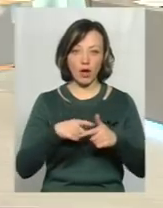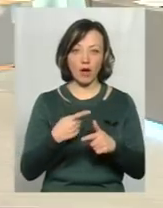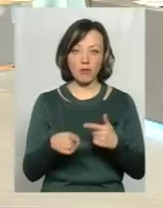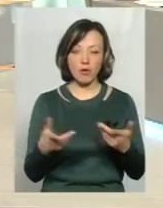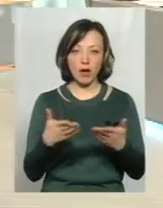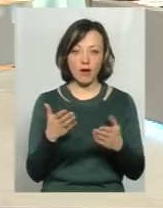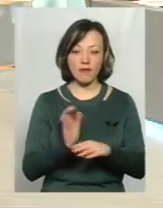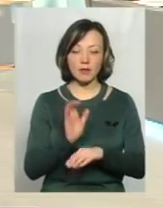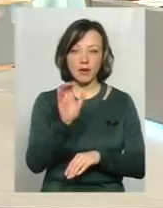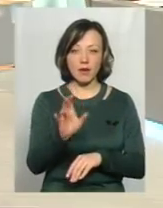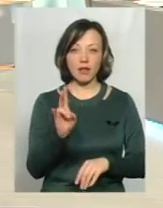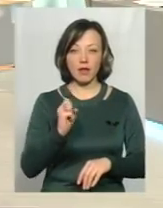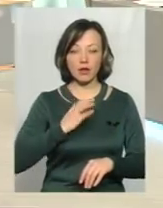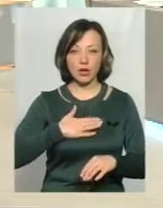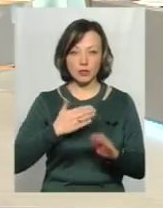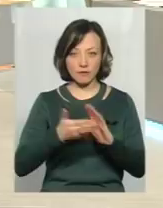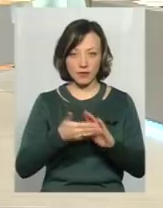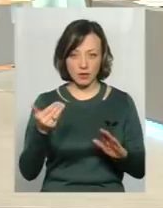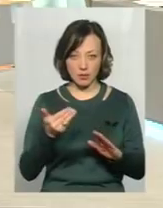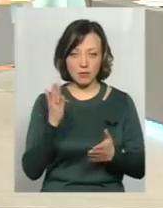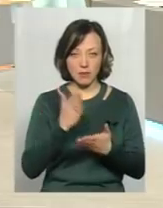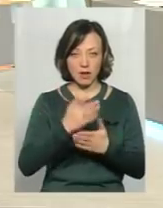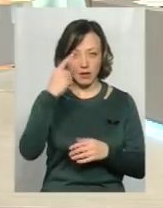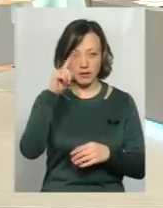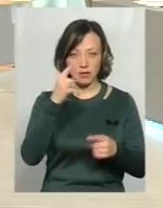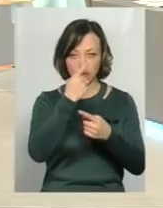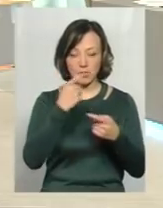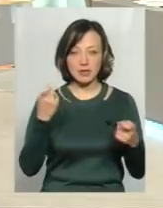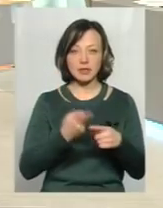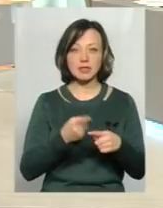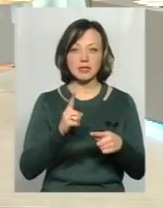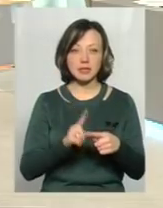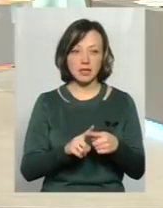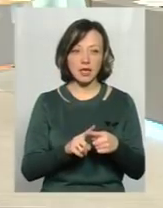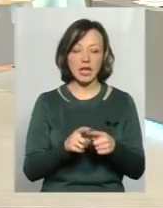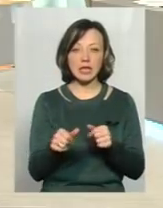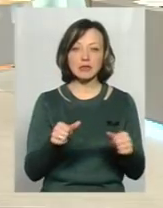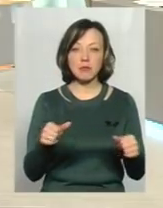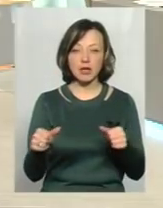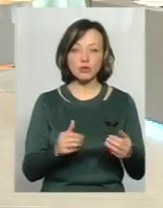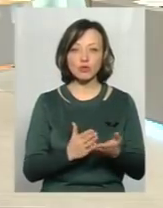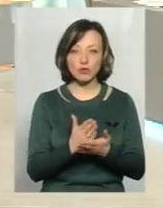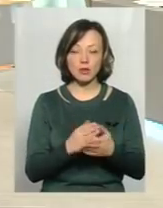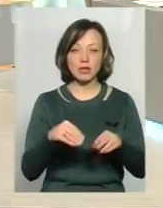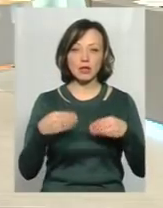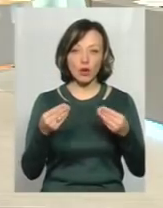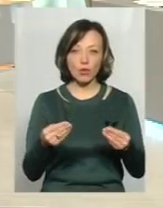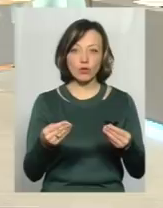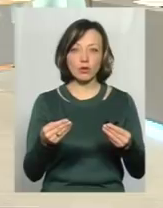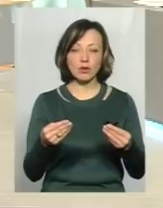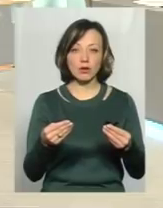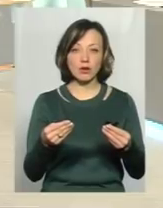яка відправляє його на наш виклик, вона володіє цією інформацією? Це є інформаційно-диспетчерські служби, які надають, по суті,